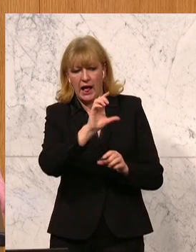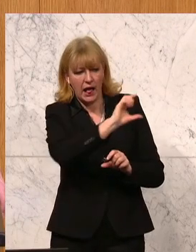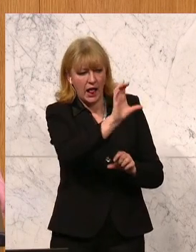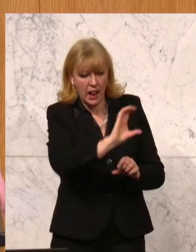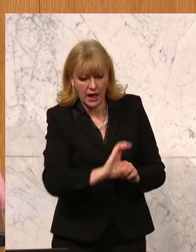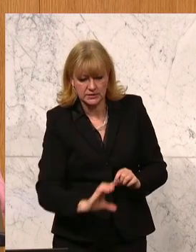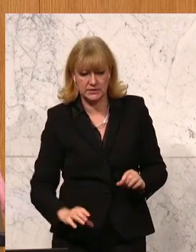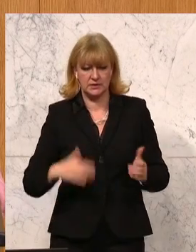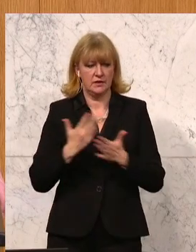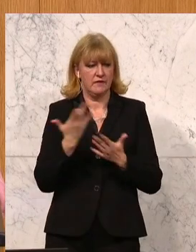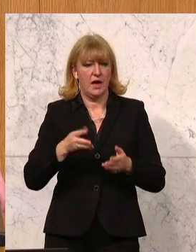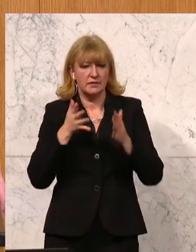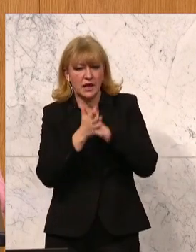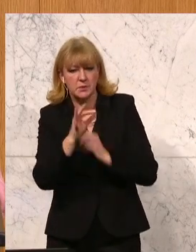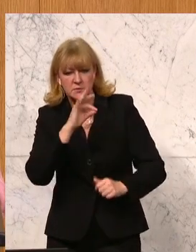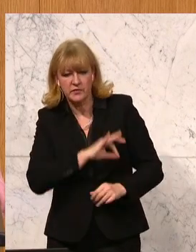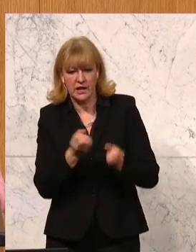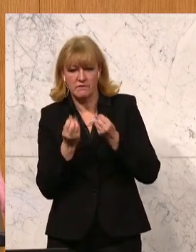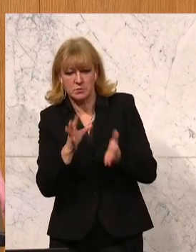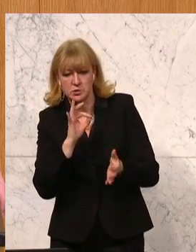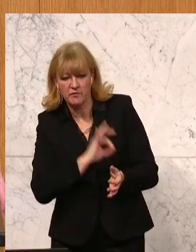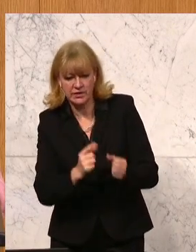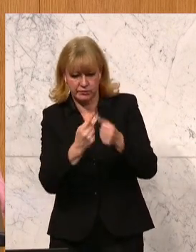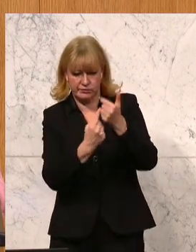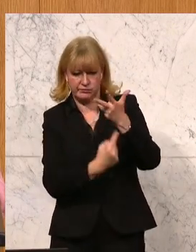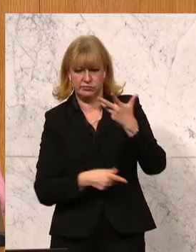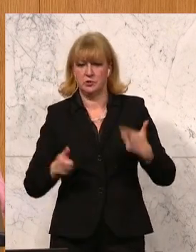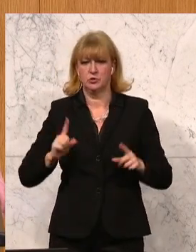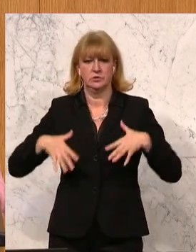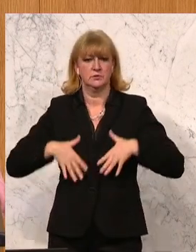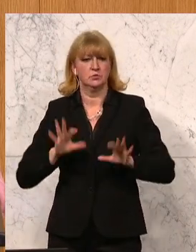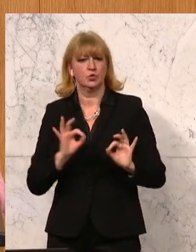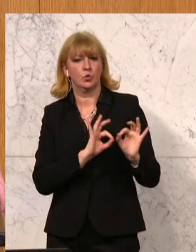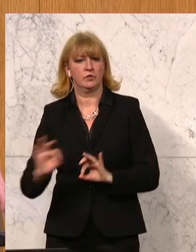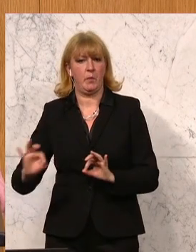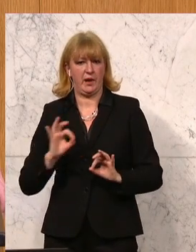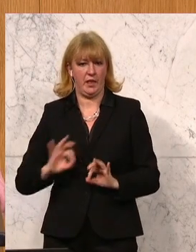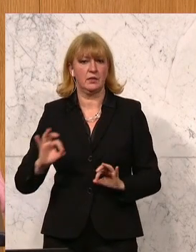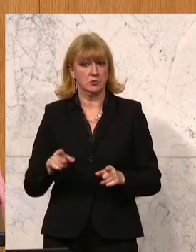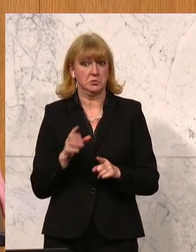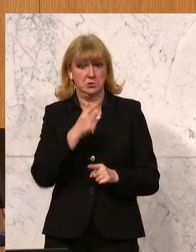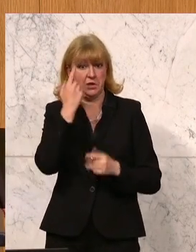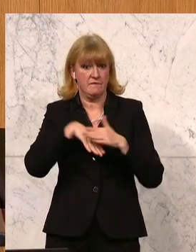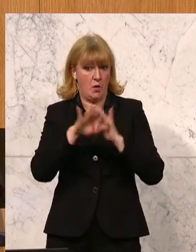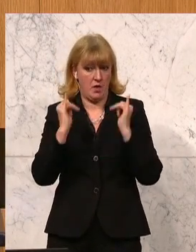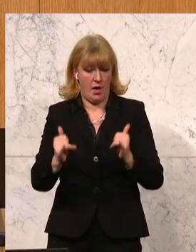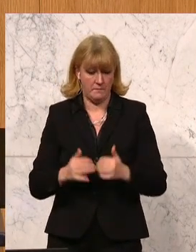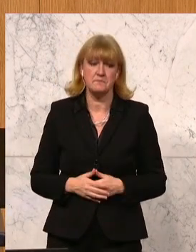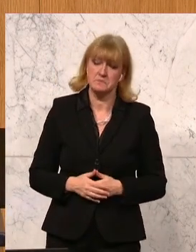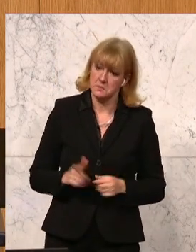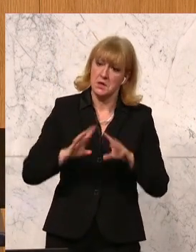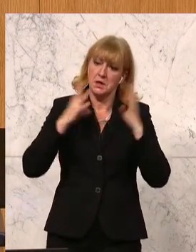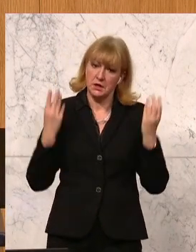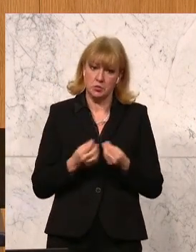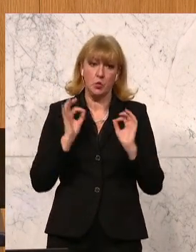Informationspflichten, Transparenzpflichten. Hier gut vorbereitet zu sein, ist durchaus sehr, sehr sinnvoll. Also insgesamt ein